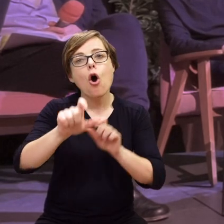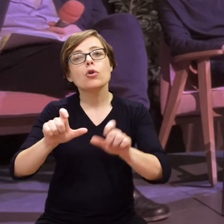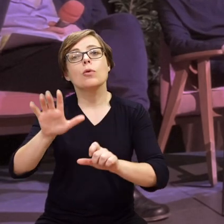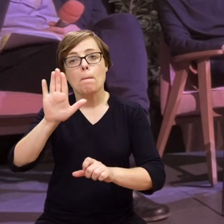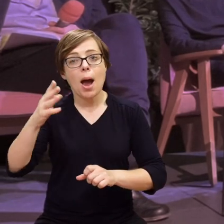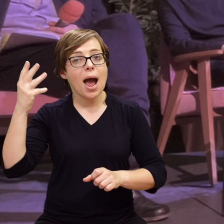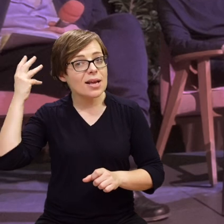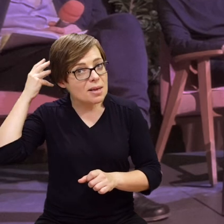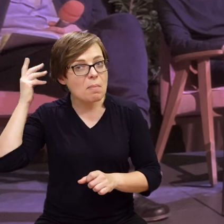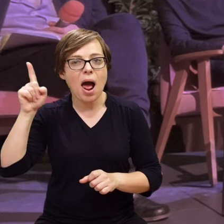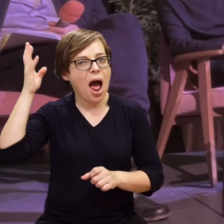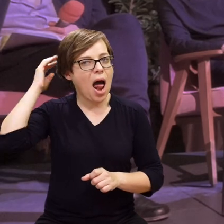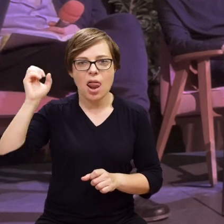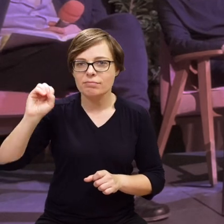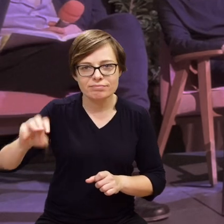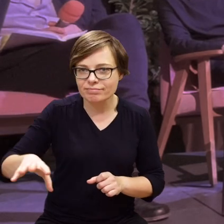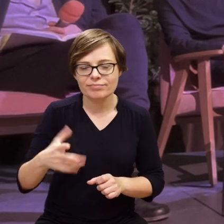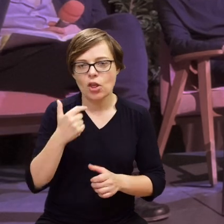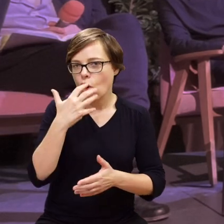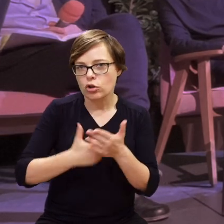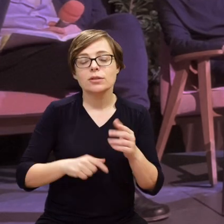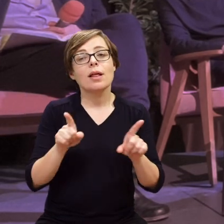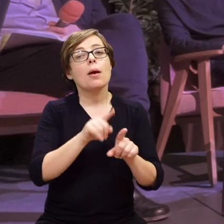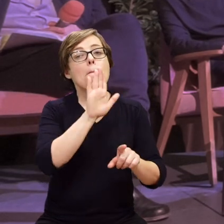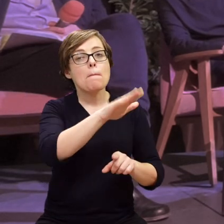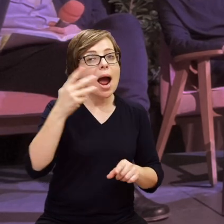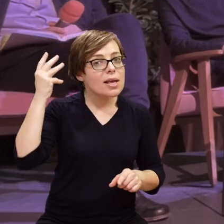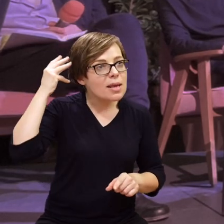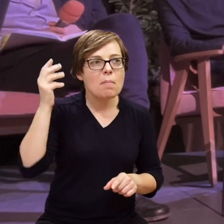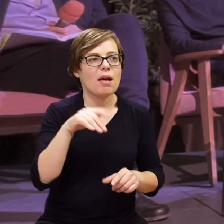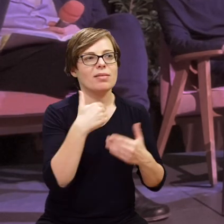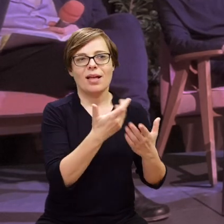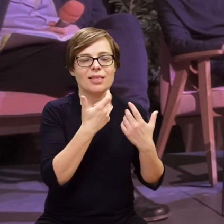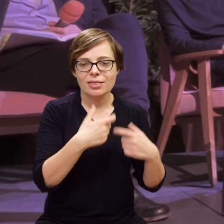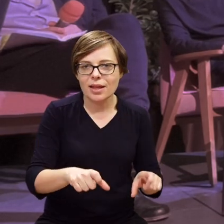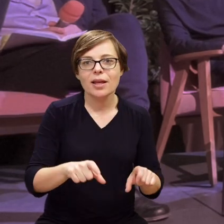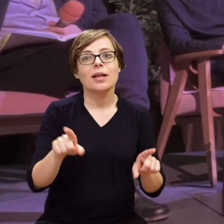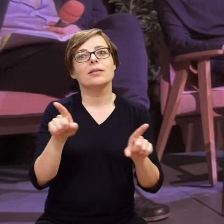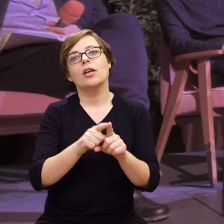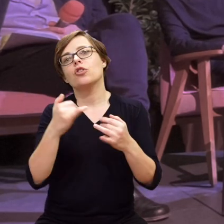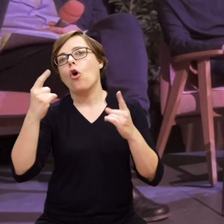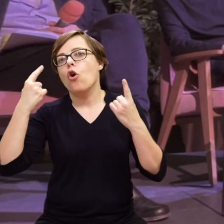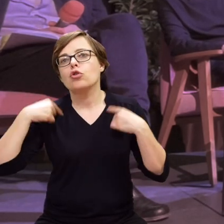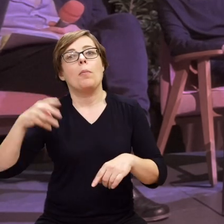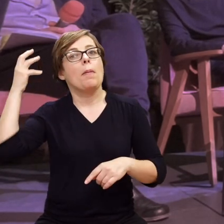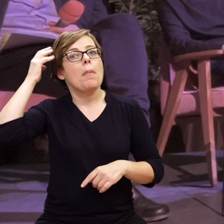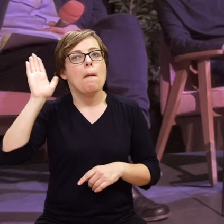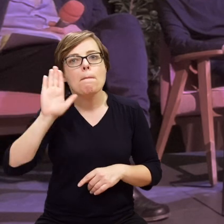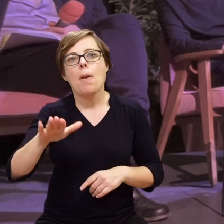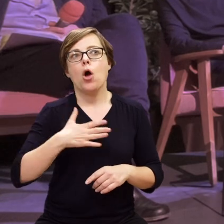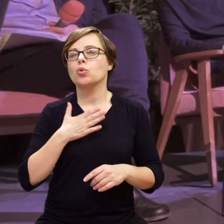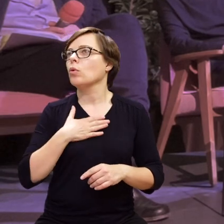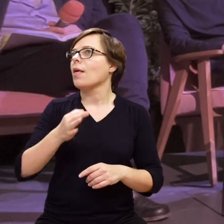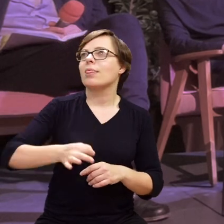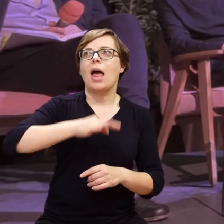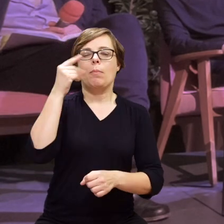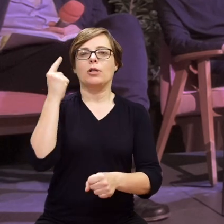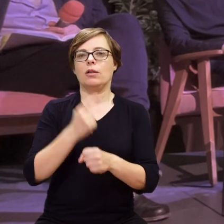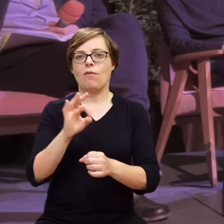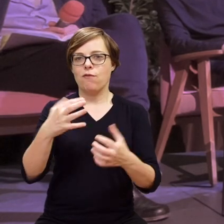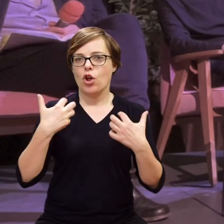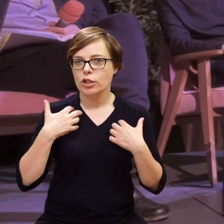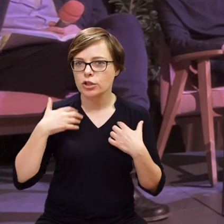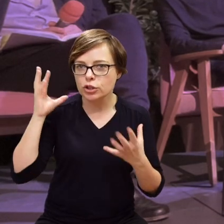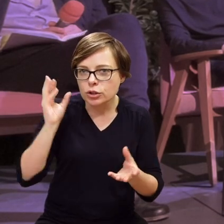korzystają. Takie, które mają i nic im nie dał. Takie, które mają i mówią, że to była jedna z najlepszych decyzji w życiu, że